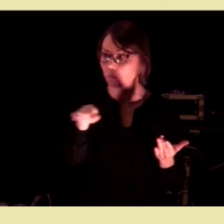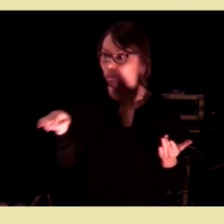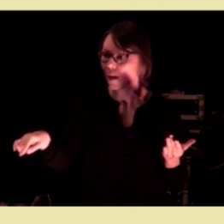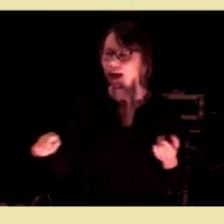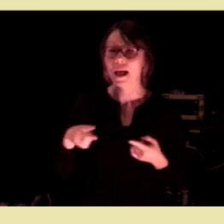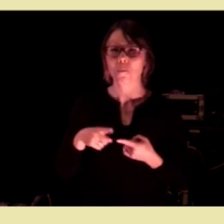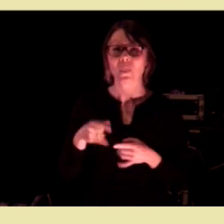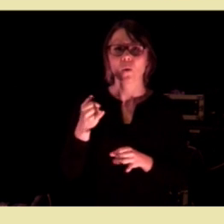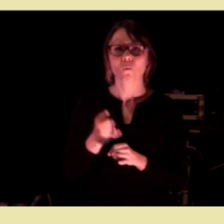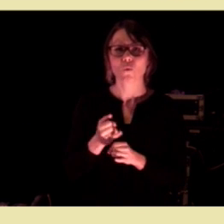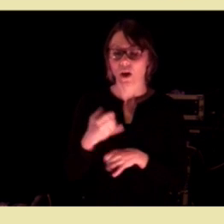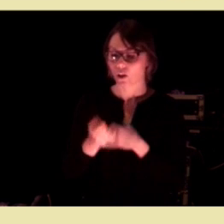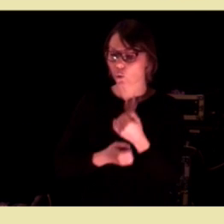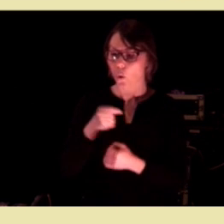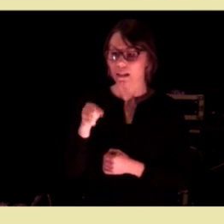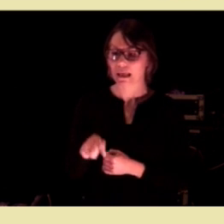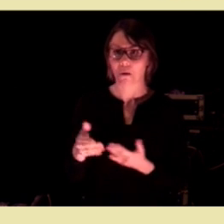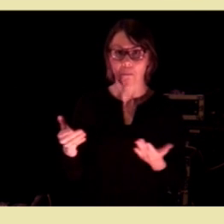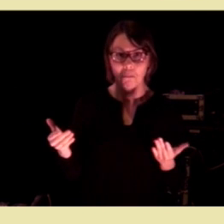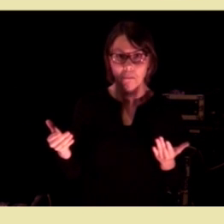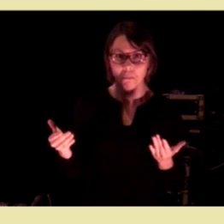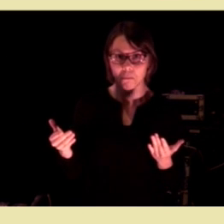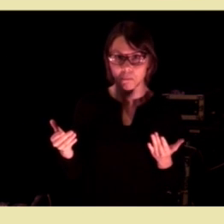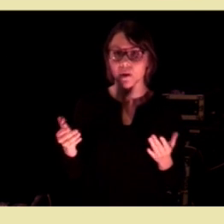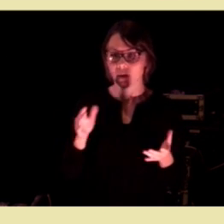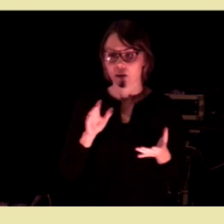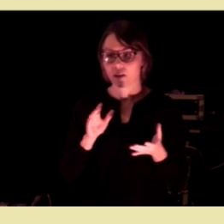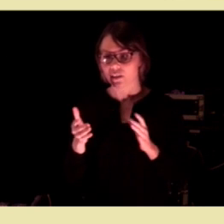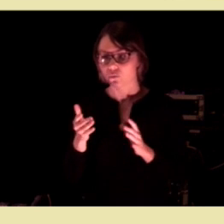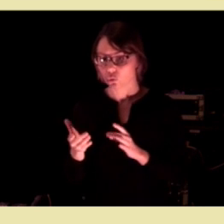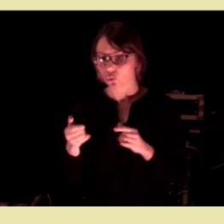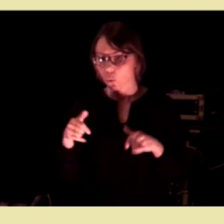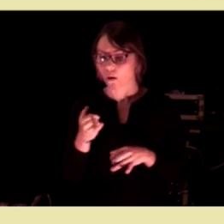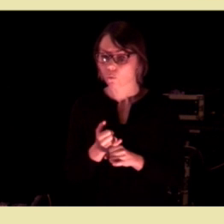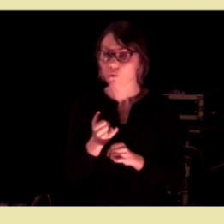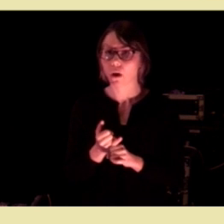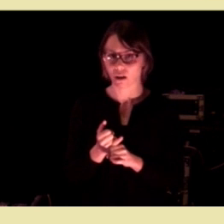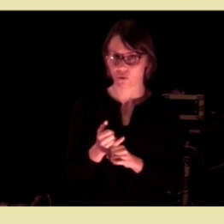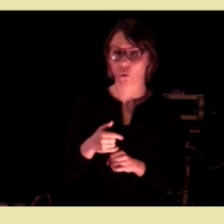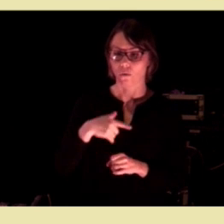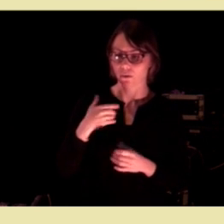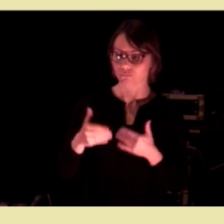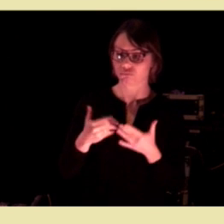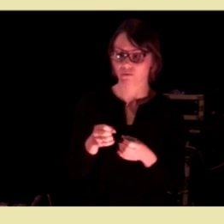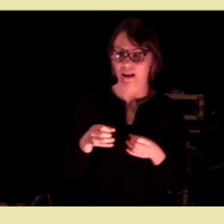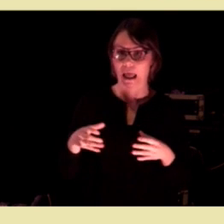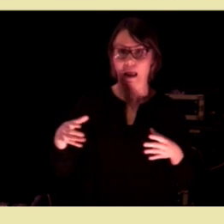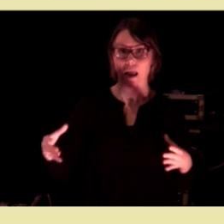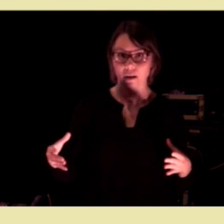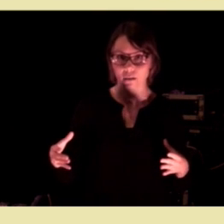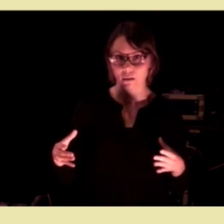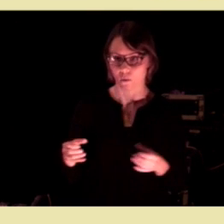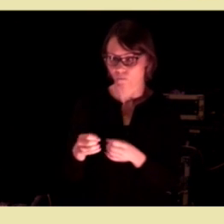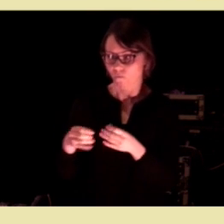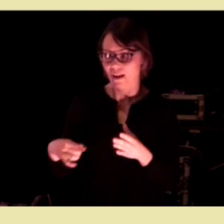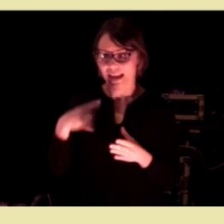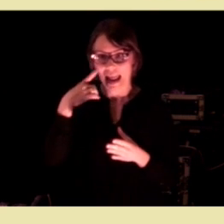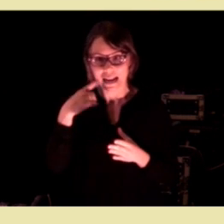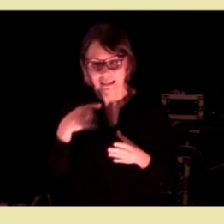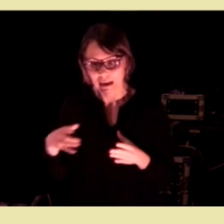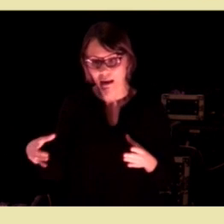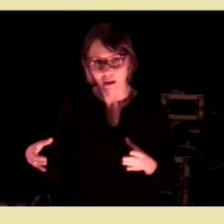Men hvordan gjør vi det? I en situasjon hvor vi blir flere, hvor vi blir flere eldre,